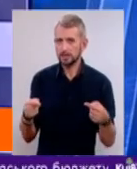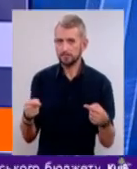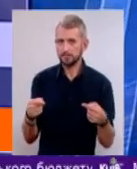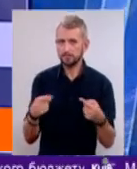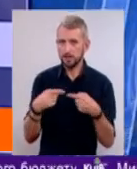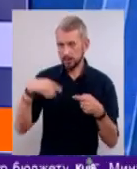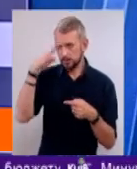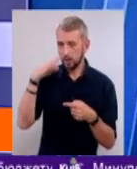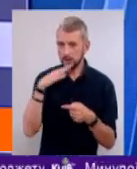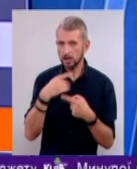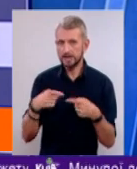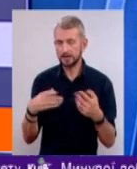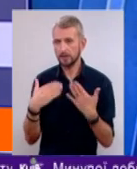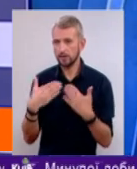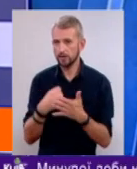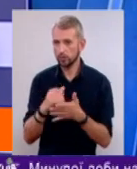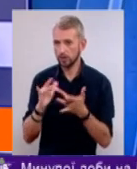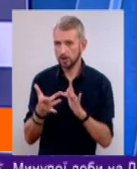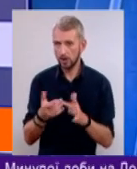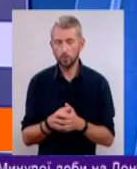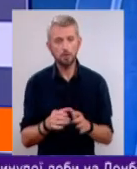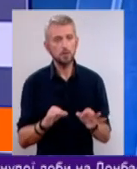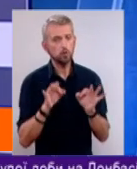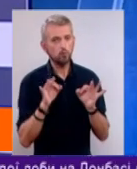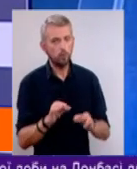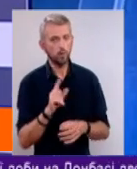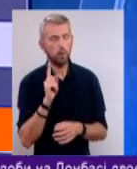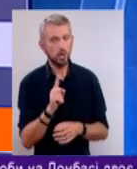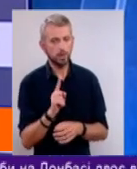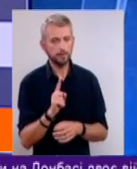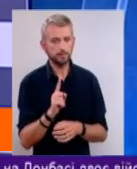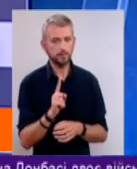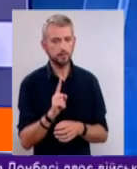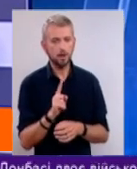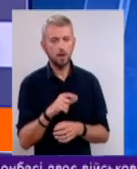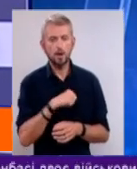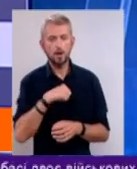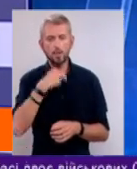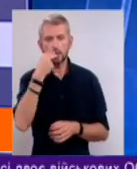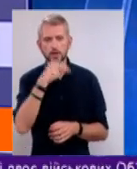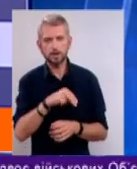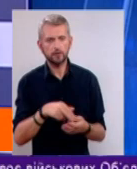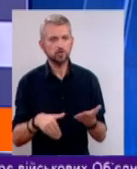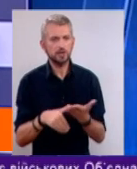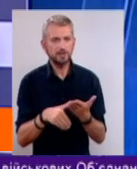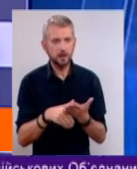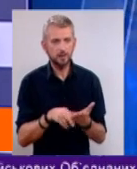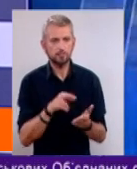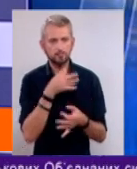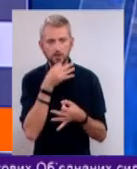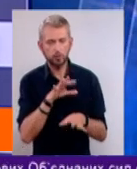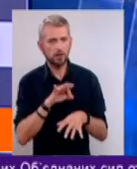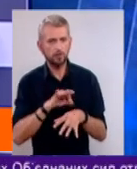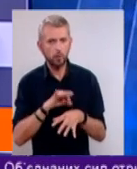батьки, і різне ставлення до інтернету. Безумовно, але, ну, найефективніший засіб, як і при будь-якій